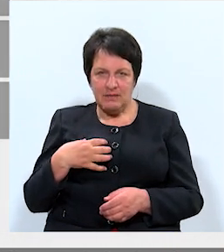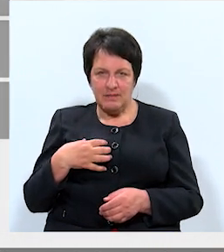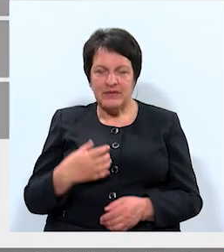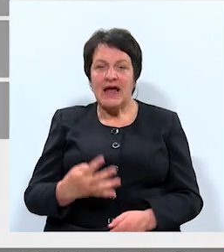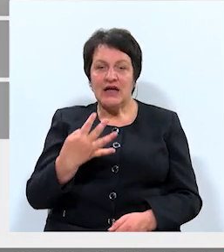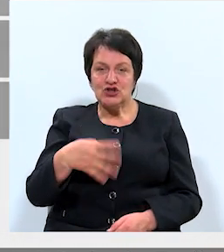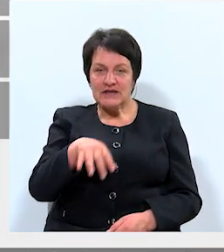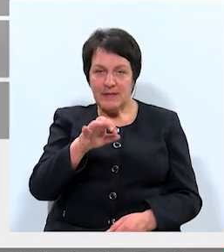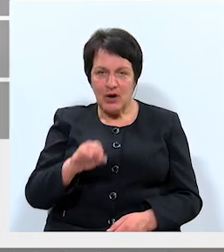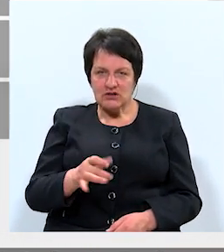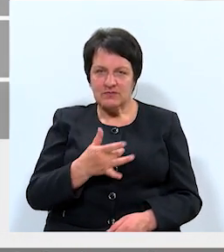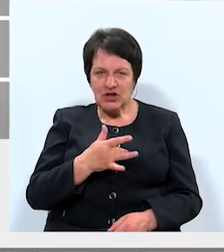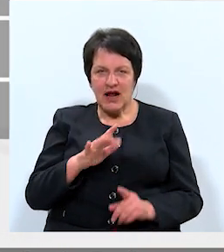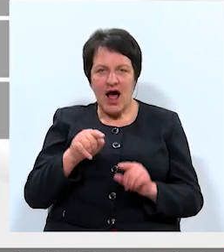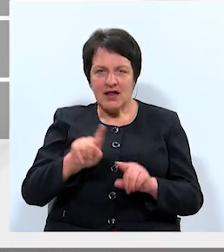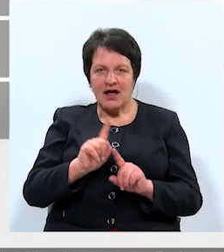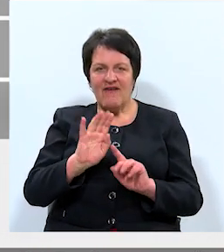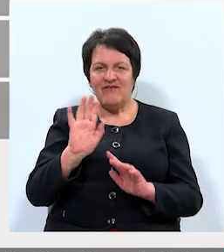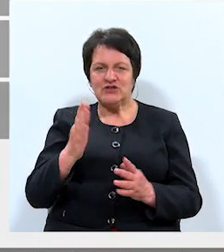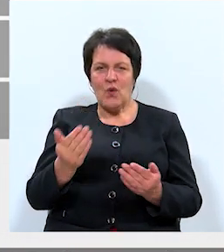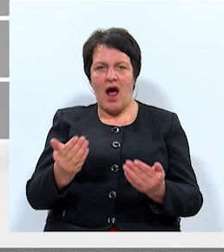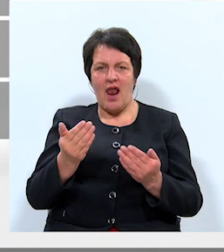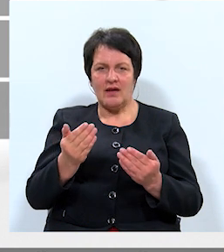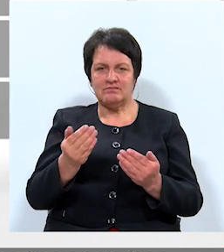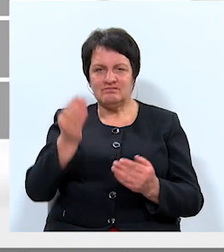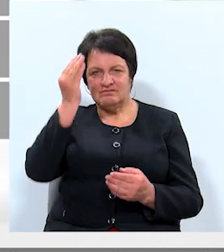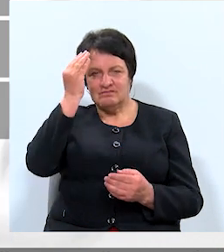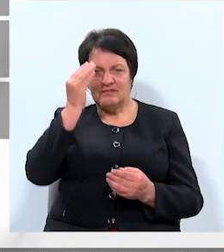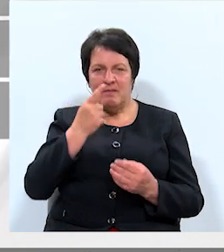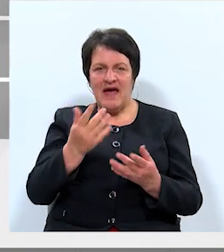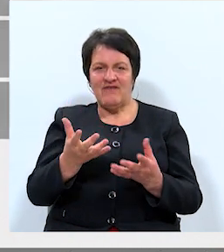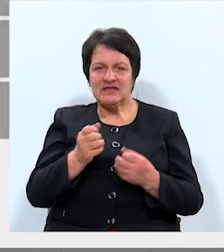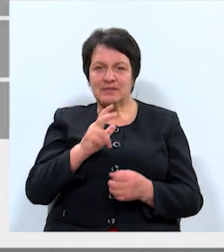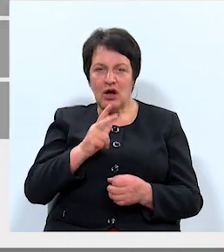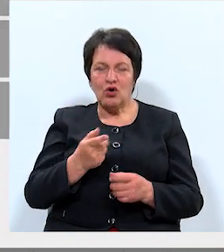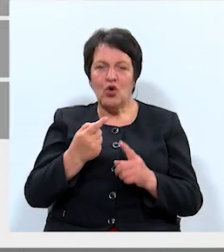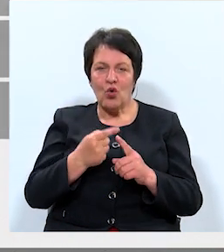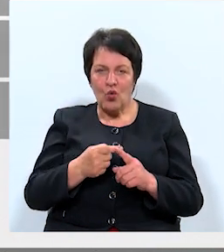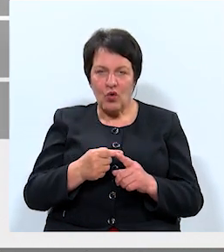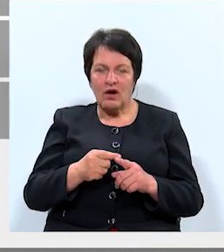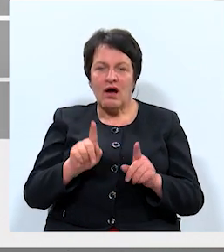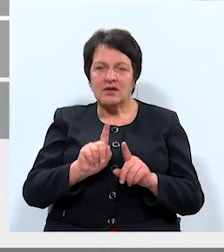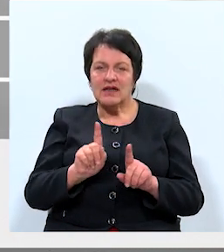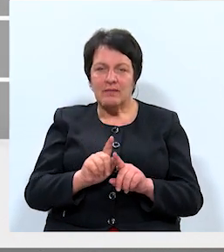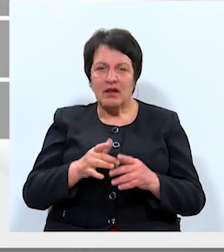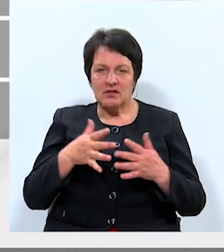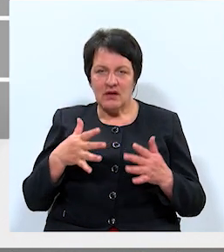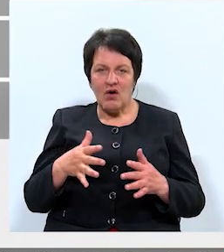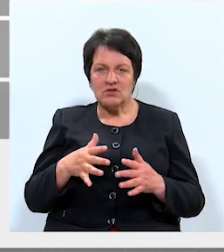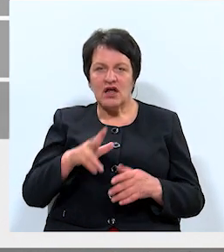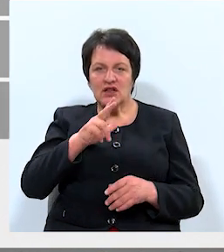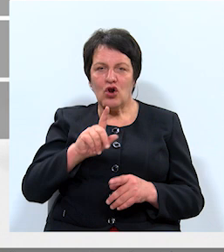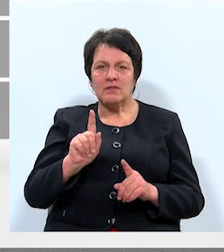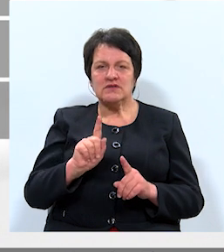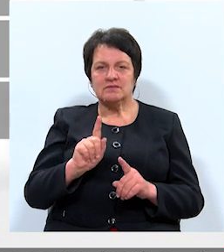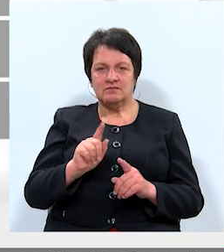Tikai 4% šķiet, ka tā ir vizuāli pievilcīga Daugavpils. Un tikpat lielam skaitam cilvēku Daugavpils asociējas